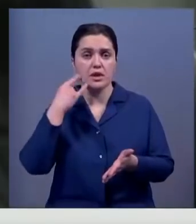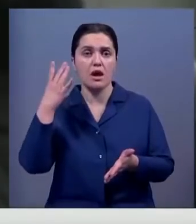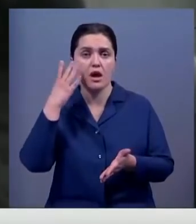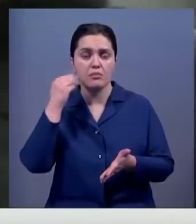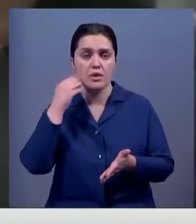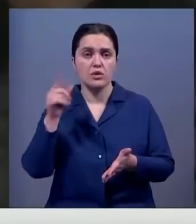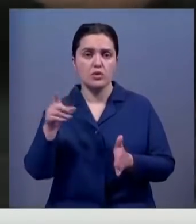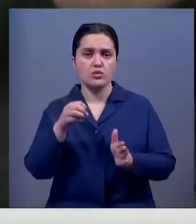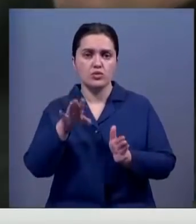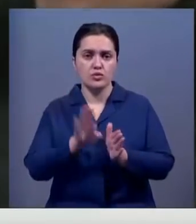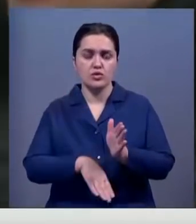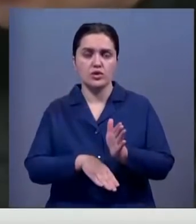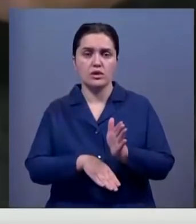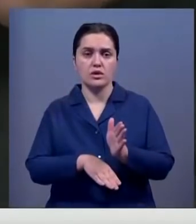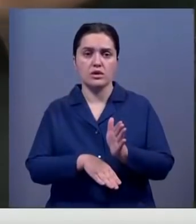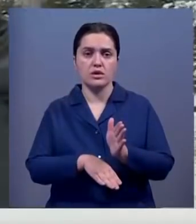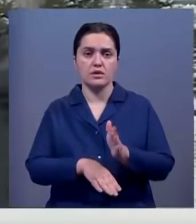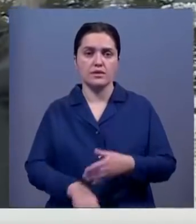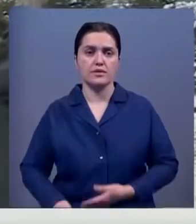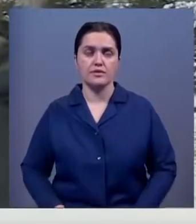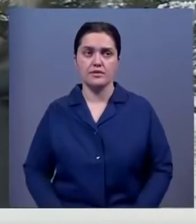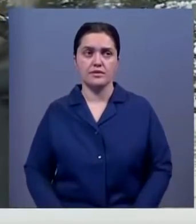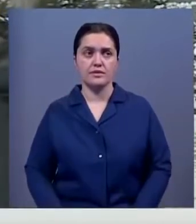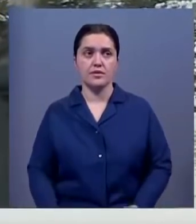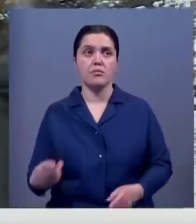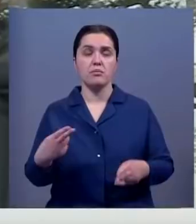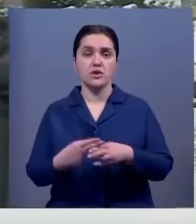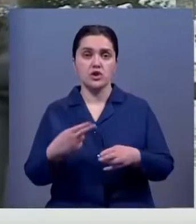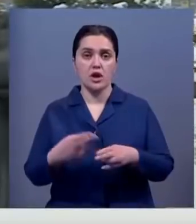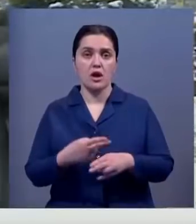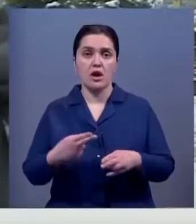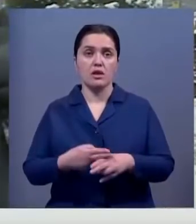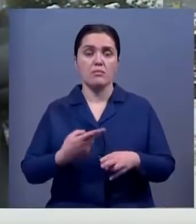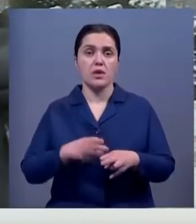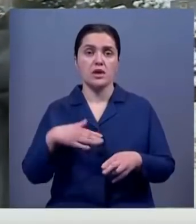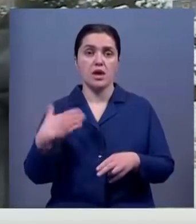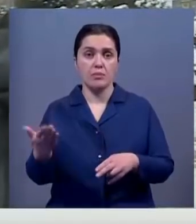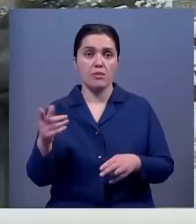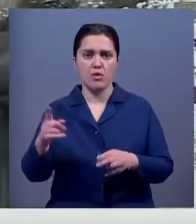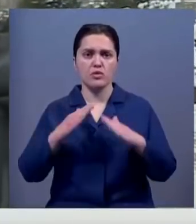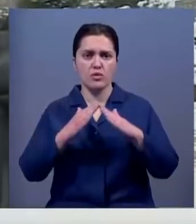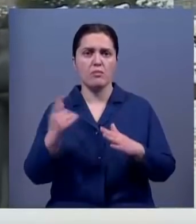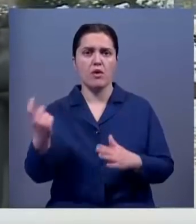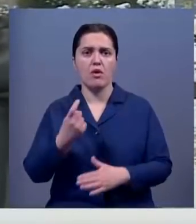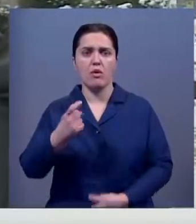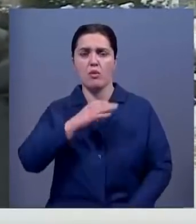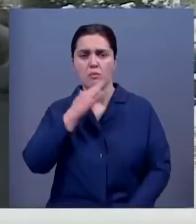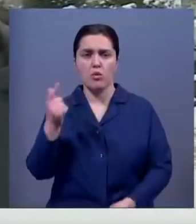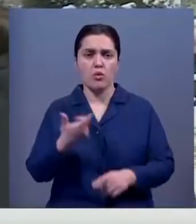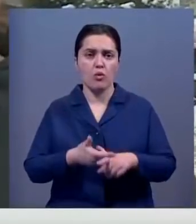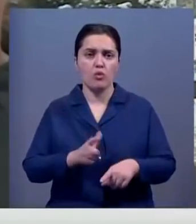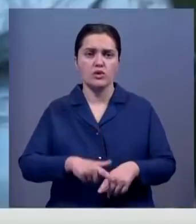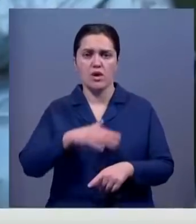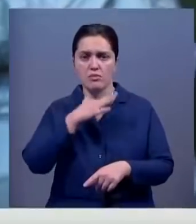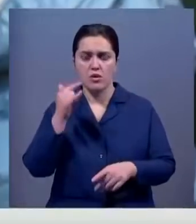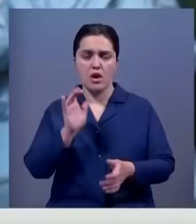Я думаю, там смог намного больше проблем возникает. Конечно, мешает. Вот на правом берегу, там же вообще много частных домов. Там очень большой